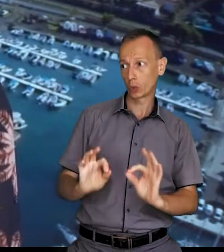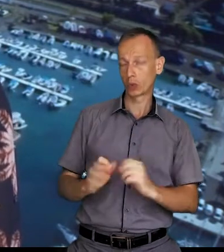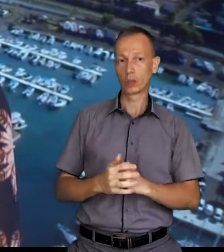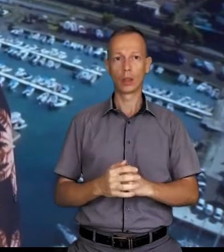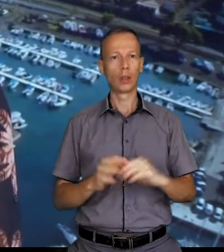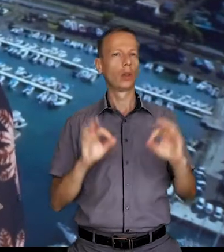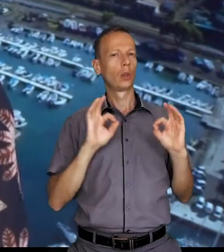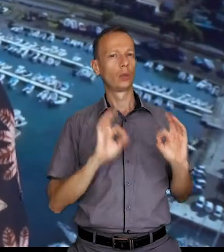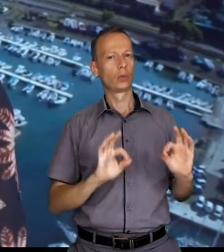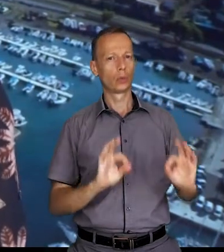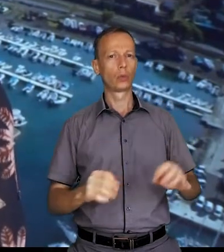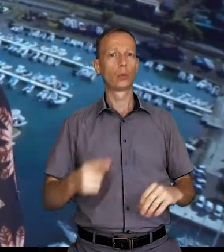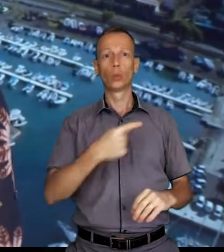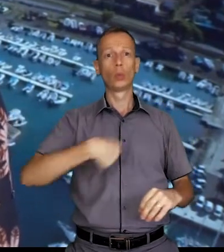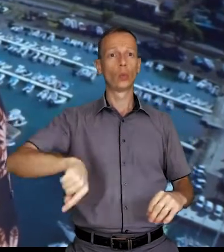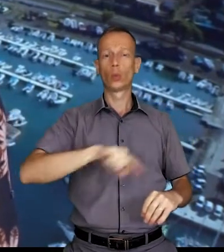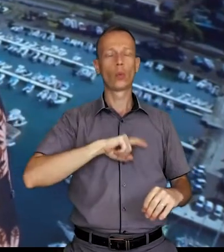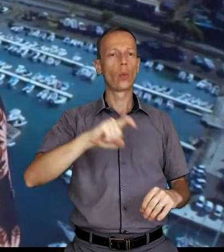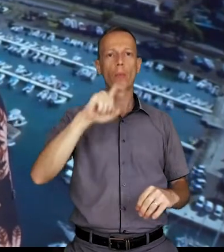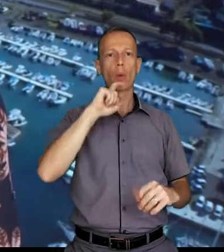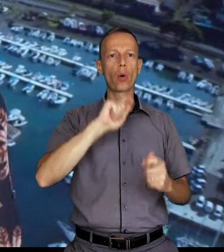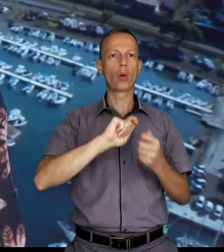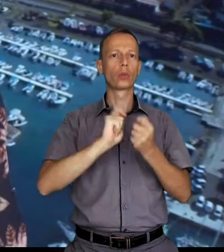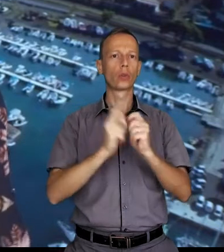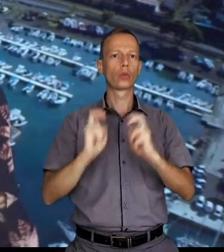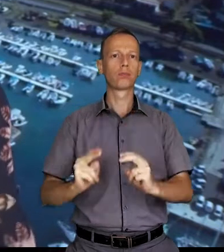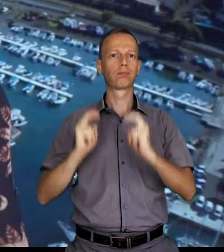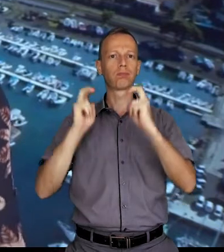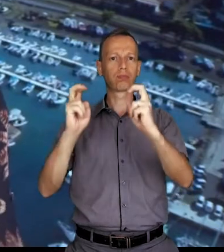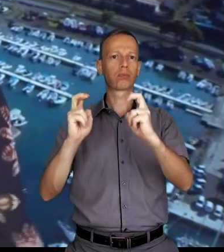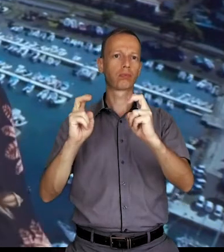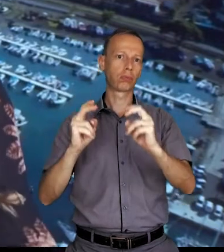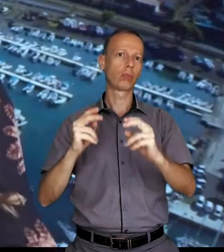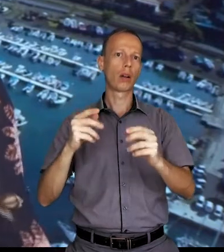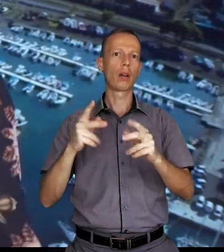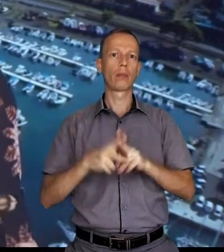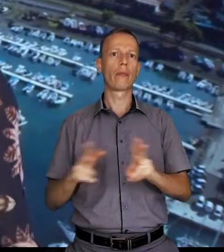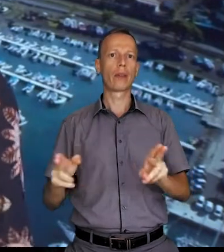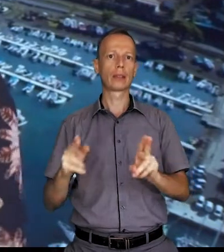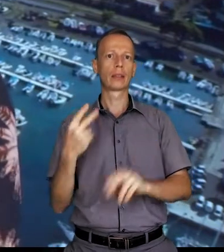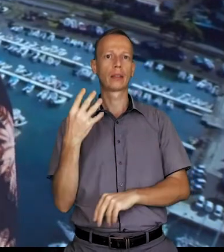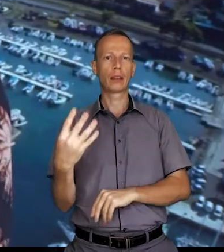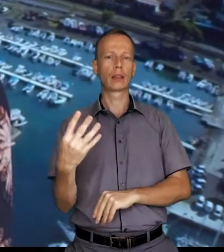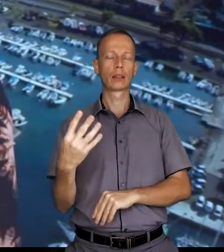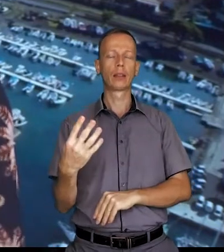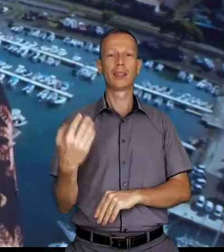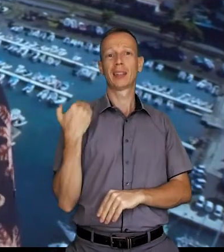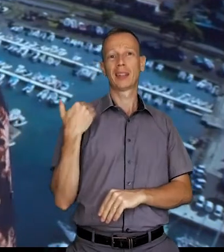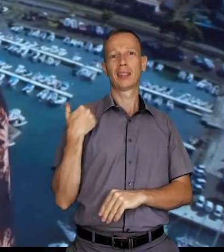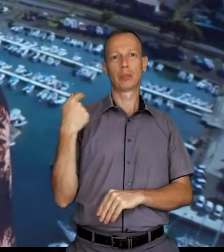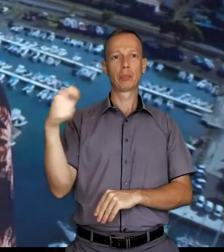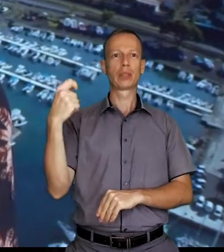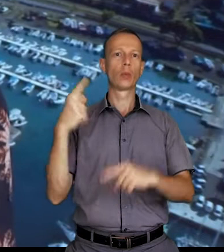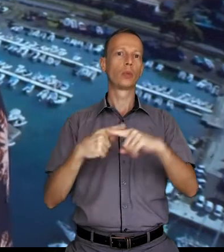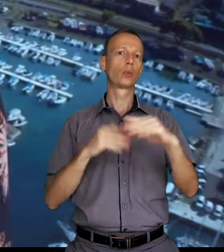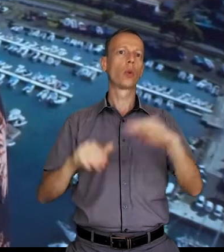de phase 4 pour le moment. Absolument, Chiquita. Nous ne sommes pas passés au stade 4 de l'épidémie.'est ce que